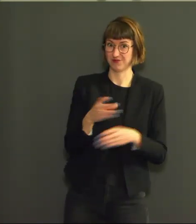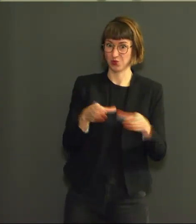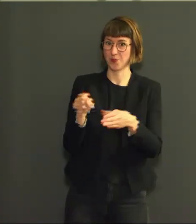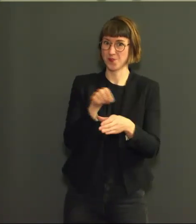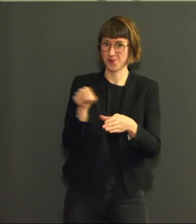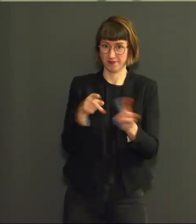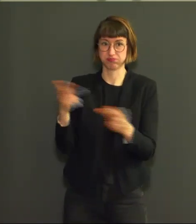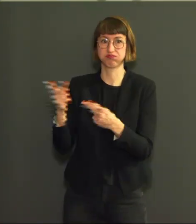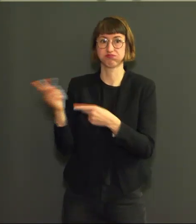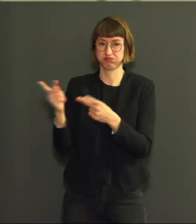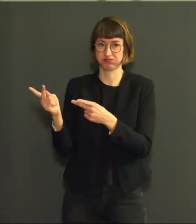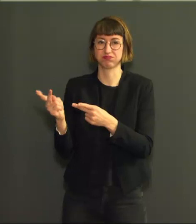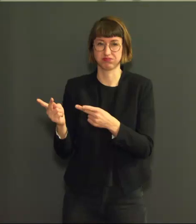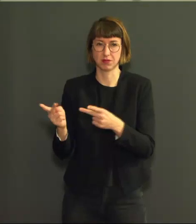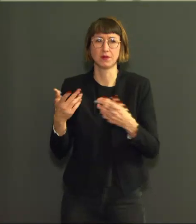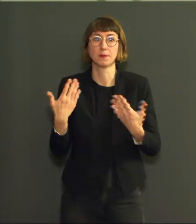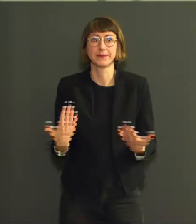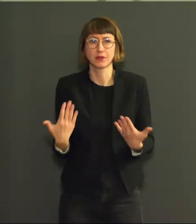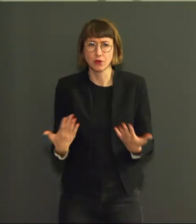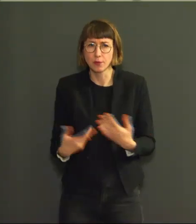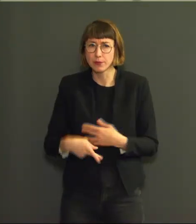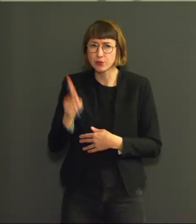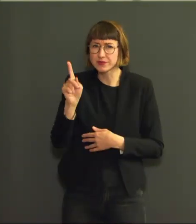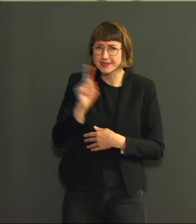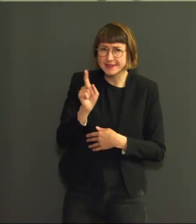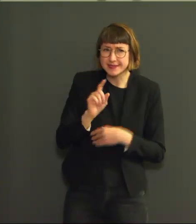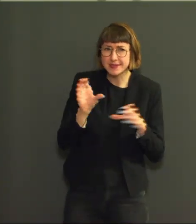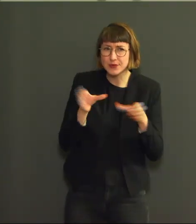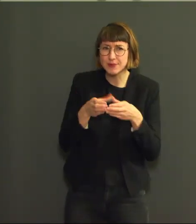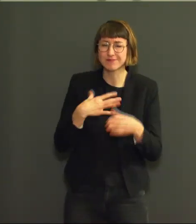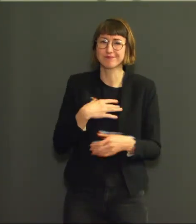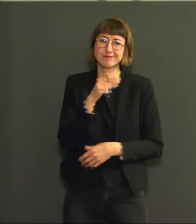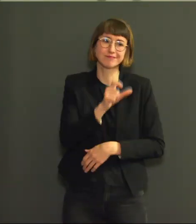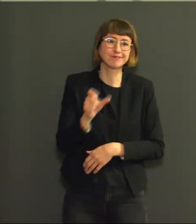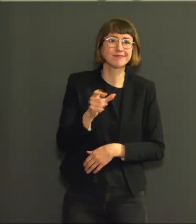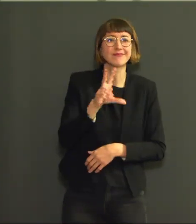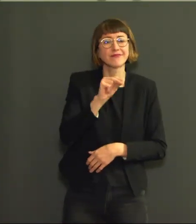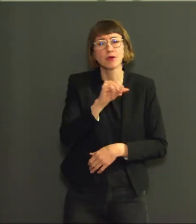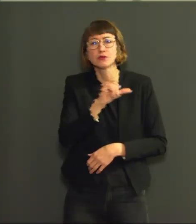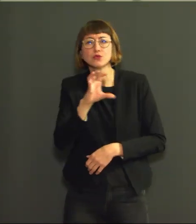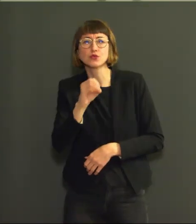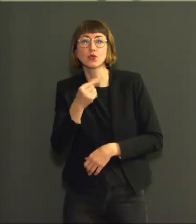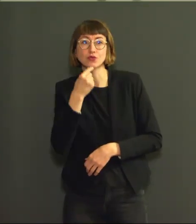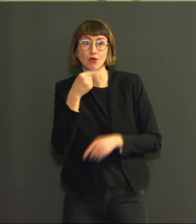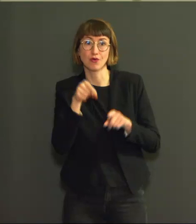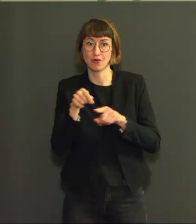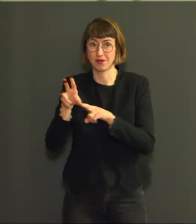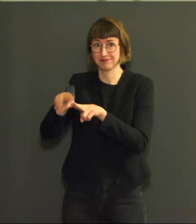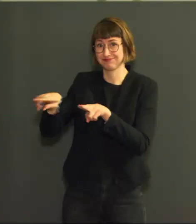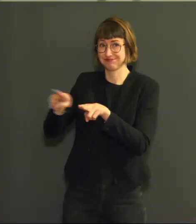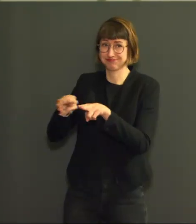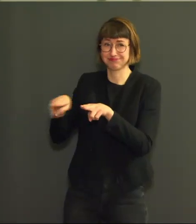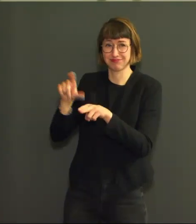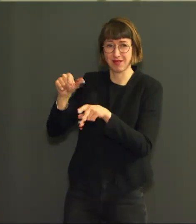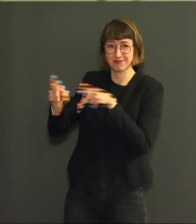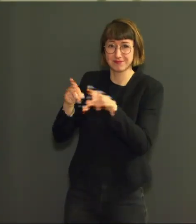davantage de personnes de 20 et 30 ans qui sont hospitalisées que de personnes de plus de 80 ans qui ne sont pratiquement